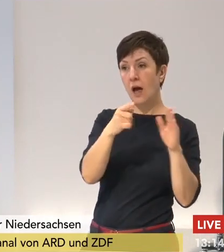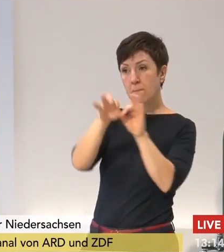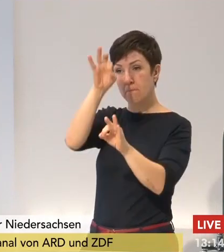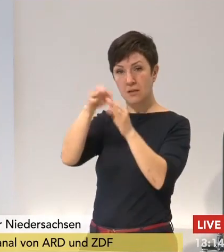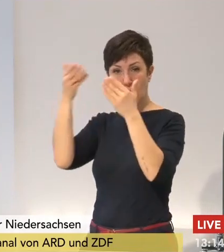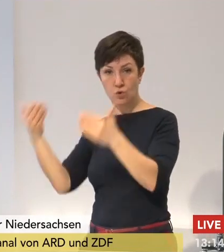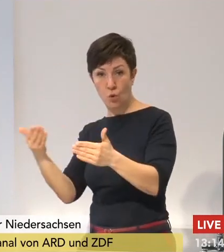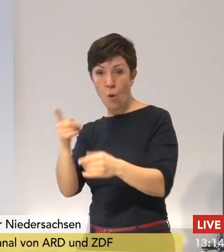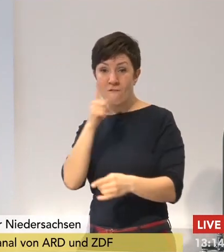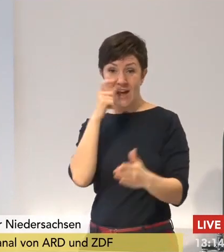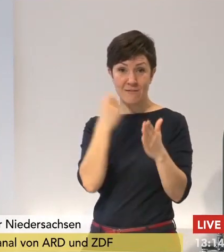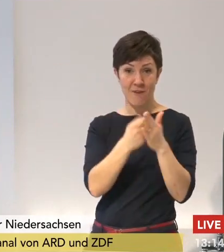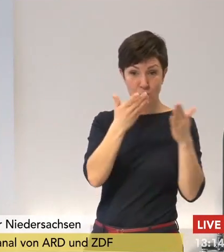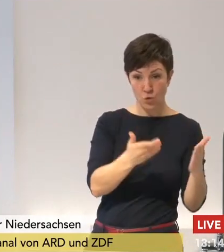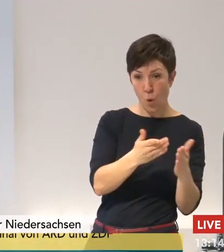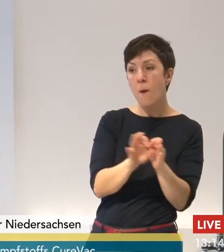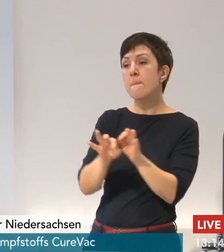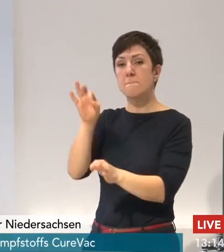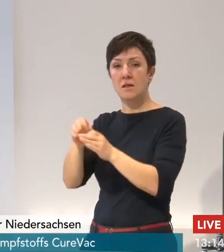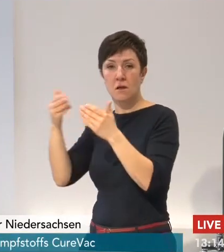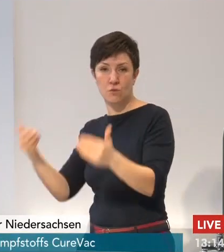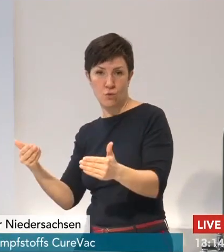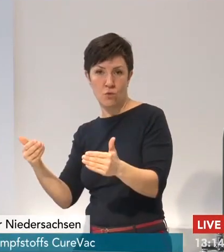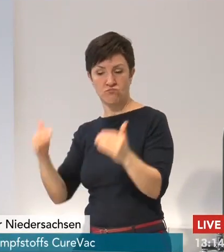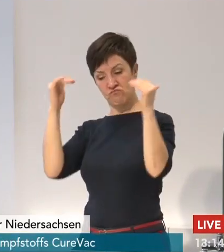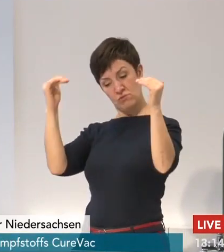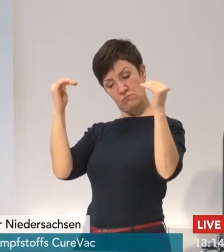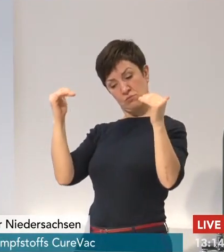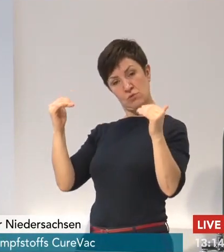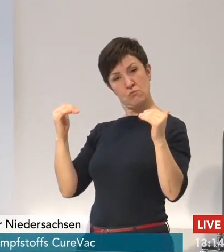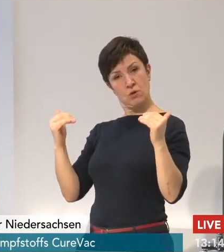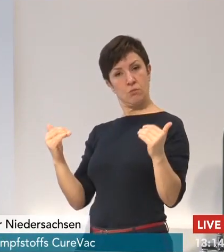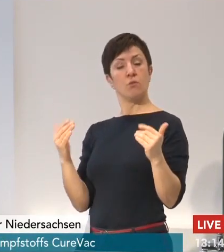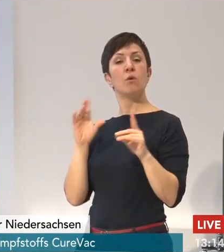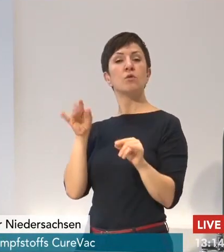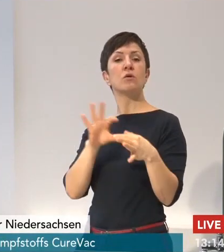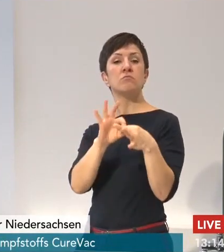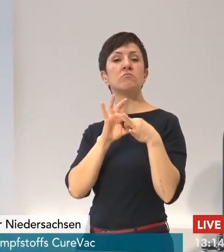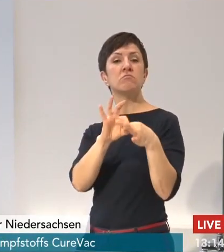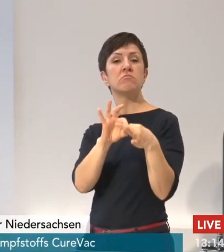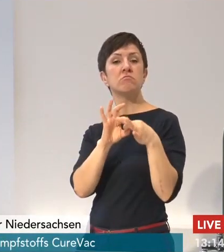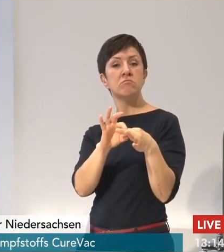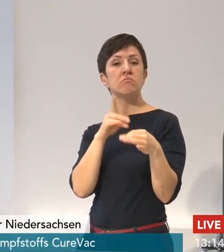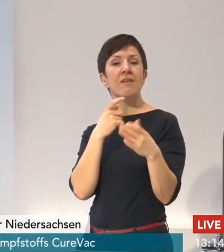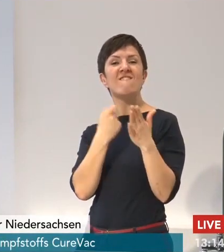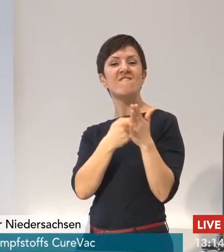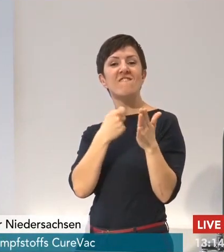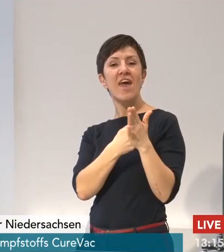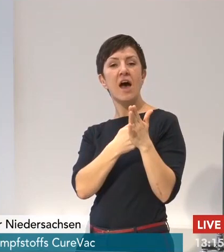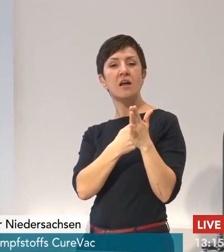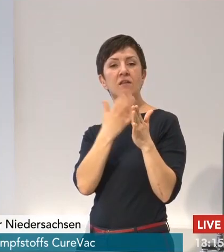Blick genommen, um hier eine inzidenzbasierte Strategie auf den Weg zu bringen. Wir können keine exakten Termine für